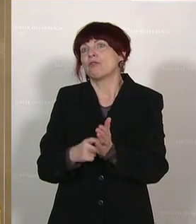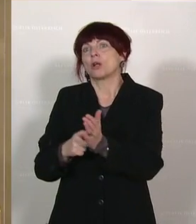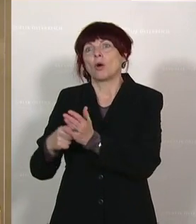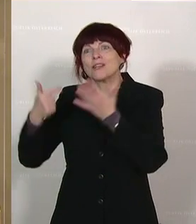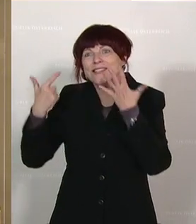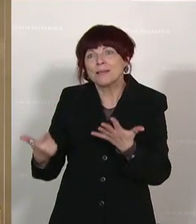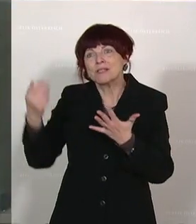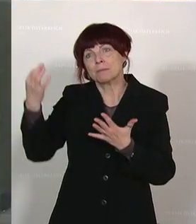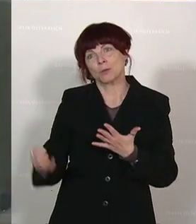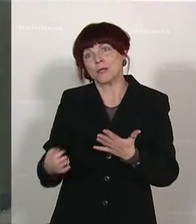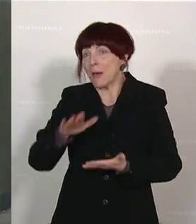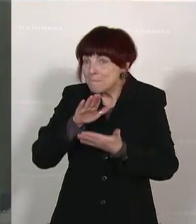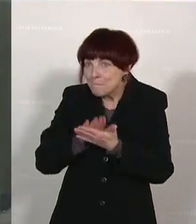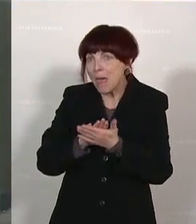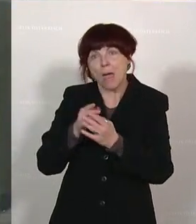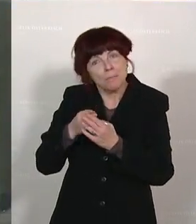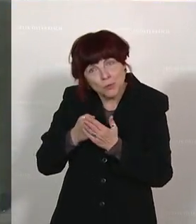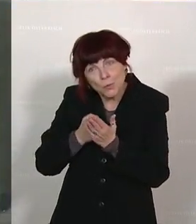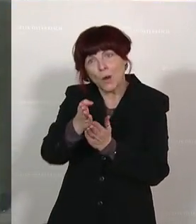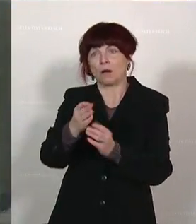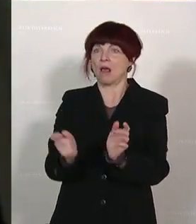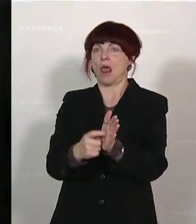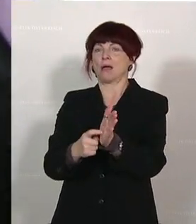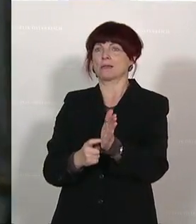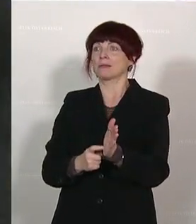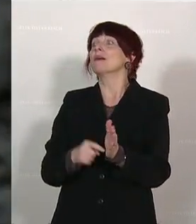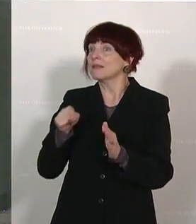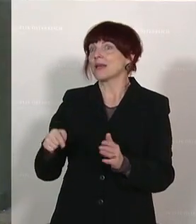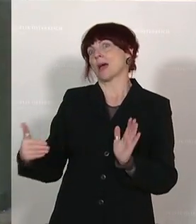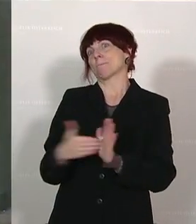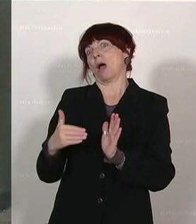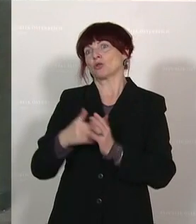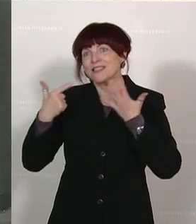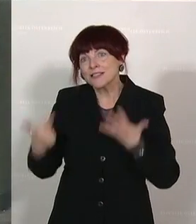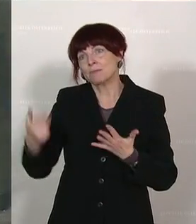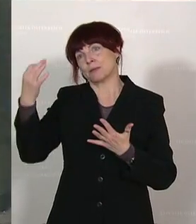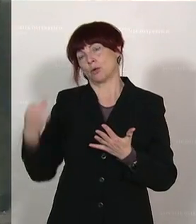die wir immer aufrechterhalten werden, weil das einfach notwendig ist, liebe Kolleginnen und Kollegen.